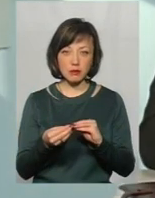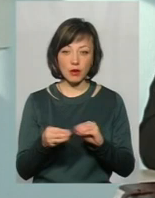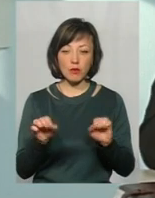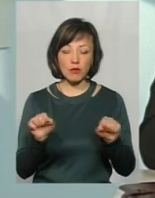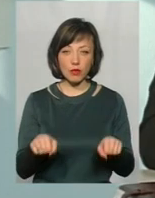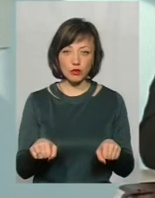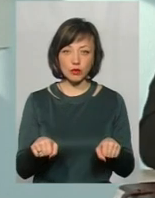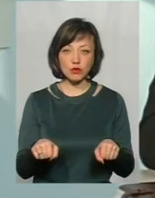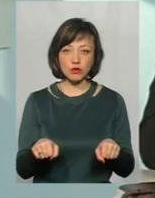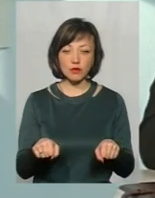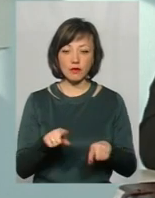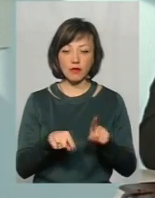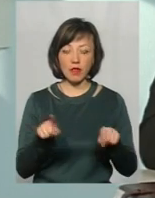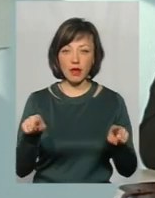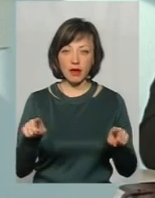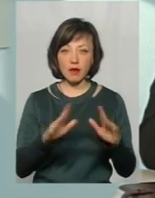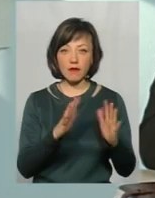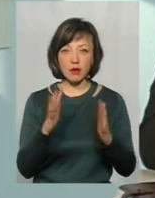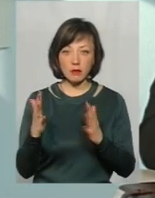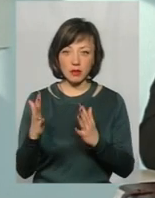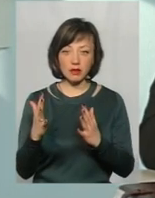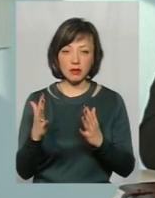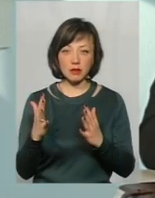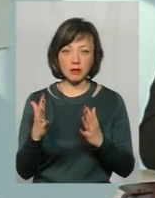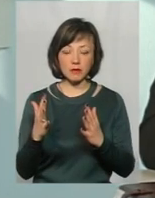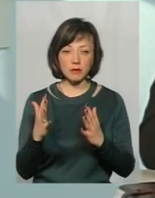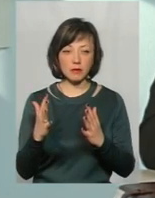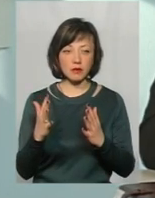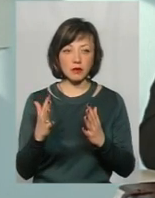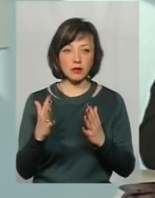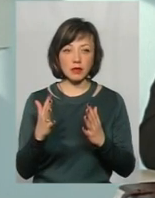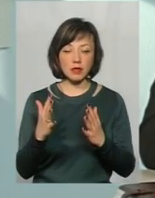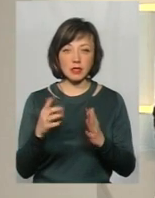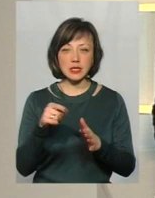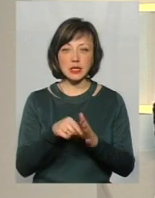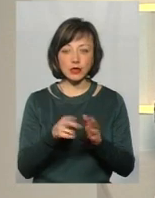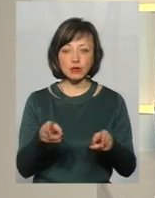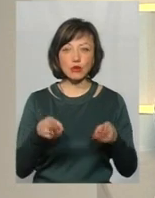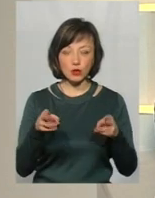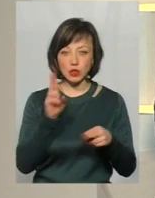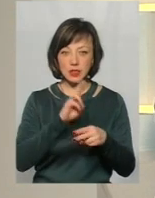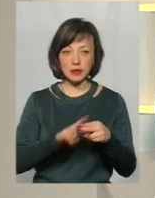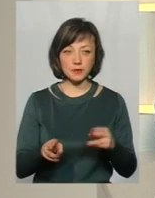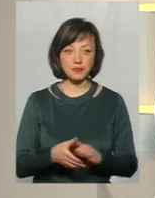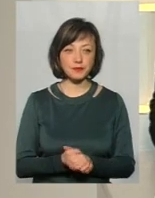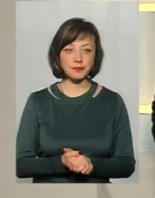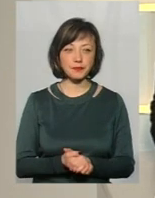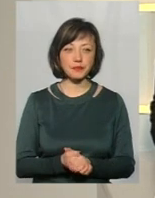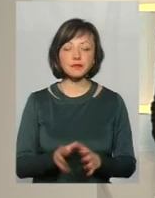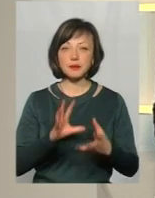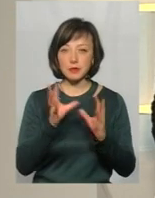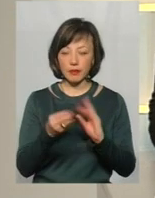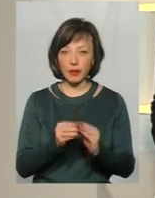можуть в деяких випадках і в певній мірі сліди злочину дещо тратить. Пані Алла, а взагалі має